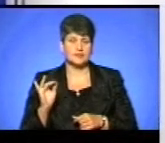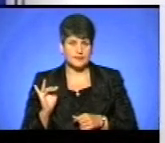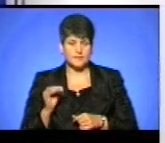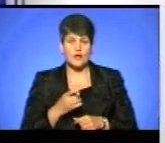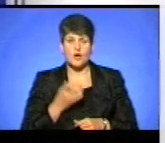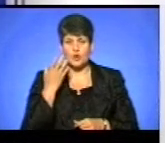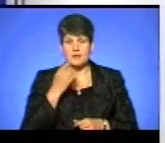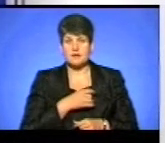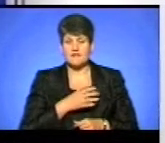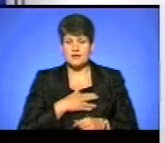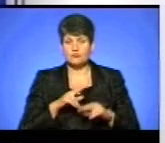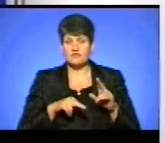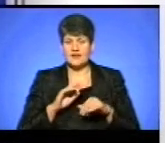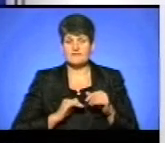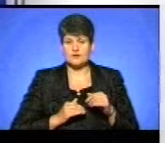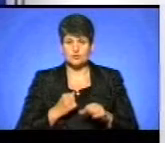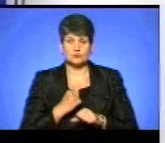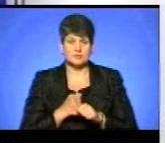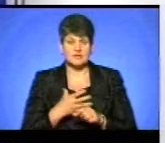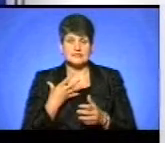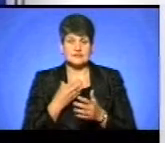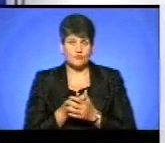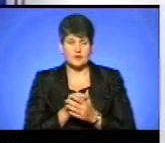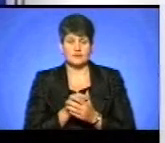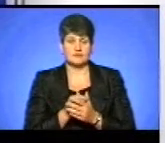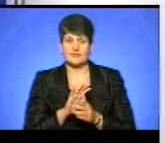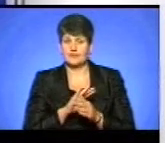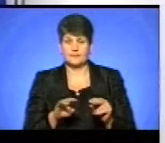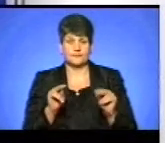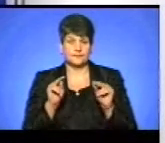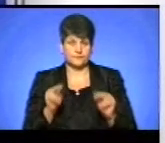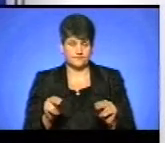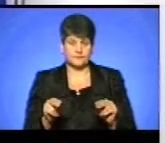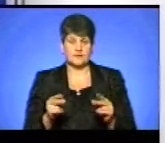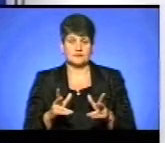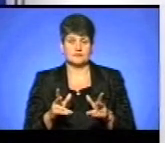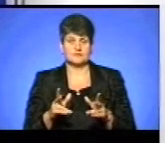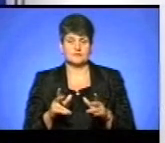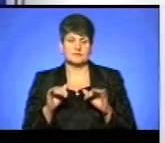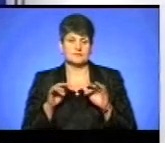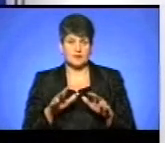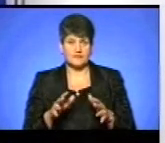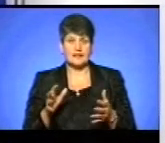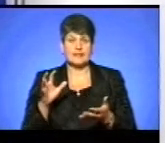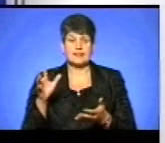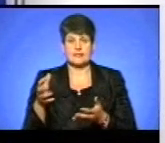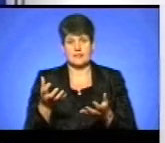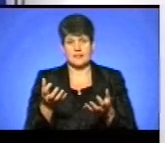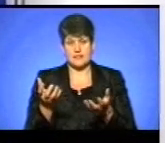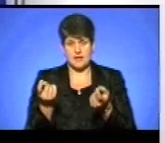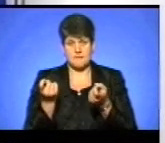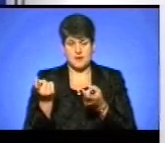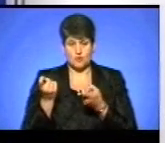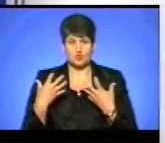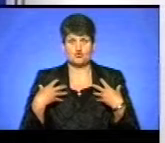фірми, для того, щоб втілити свої непрозорі корупційні проекти, наймають здорових хлопців, спортзалів,